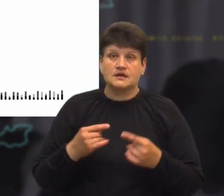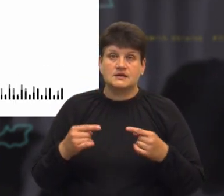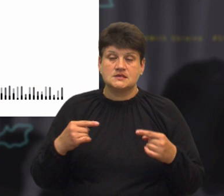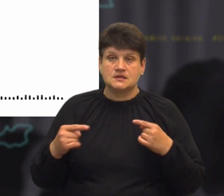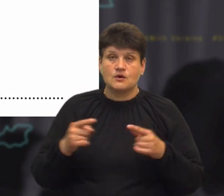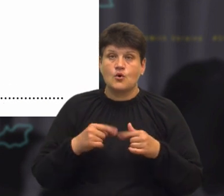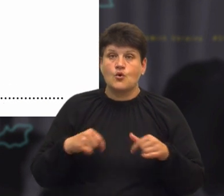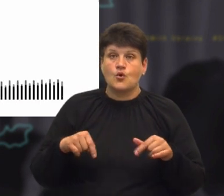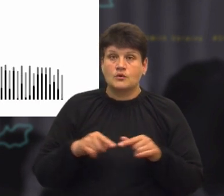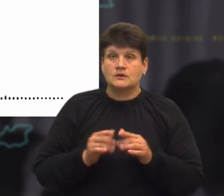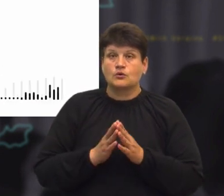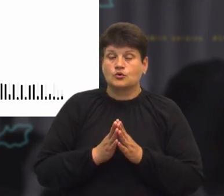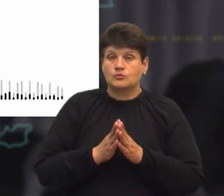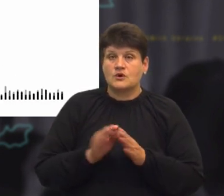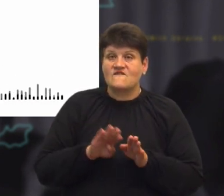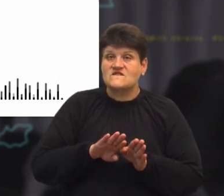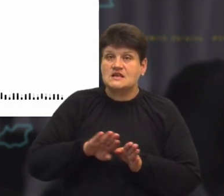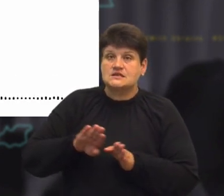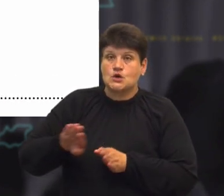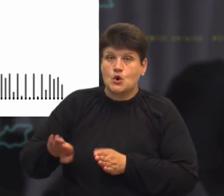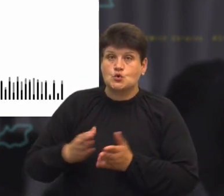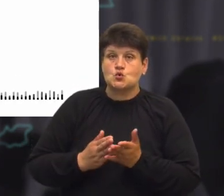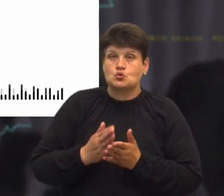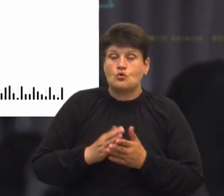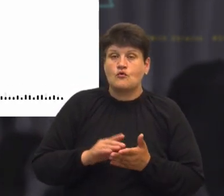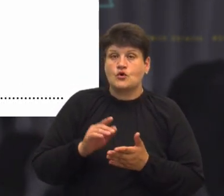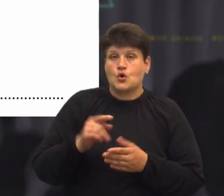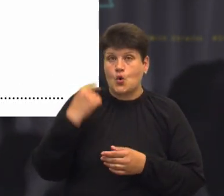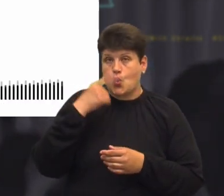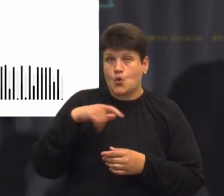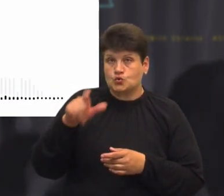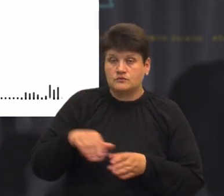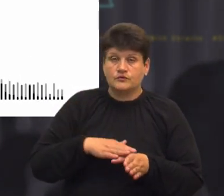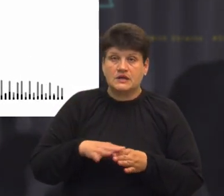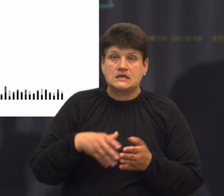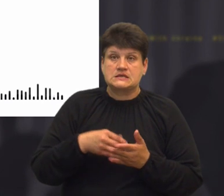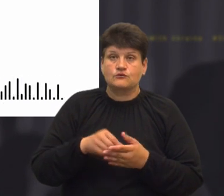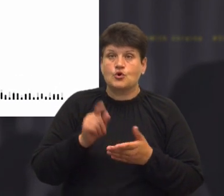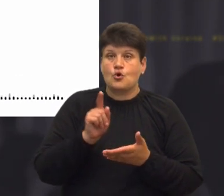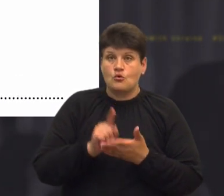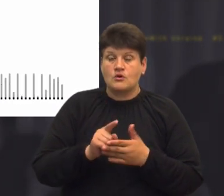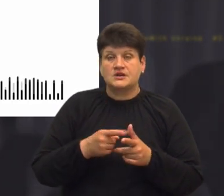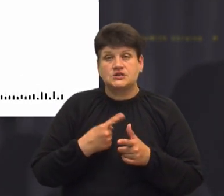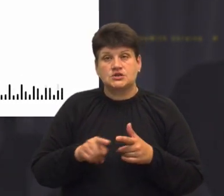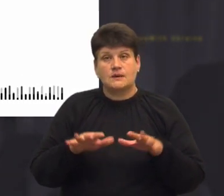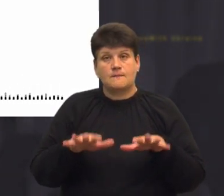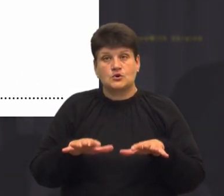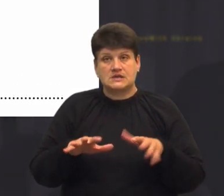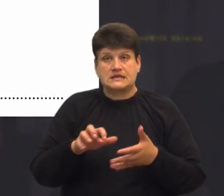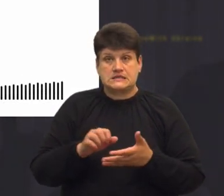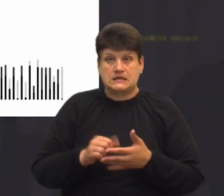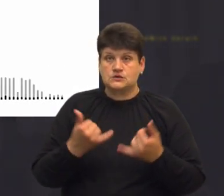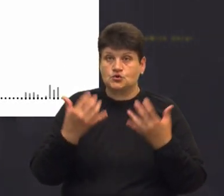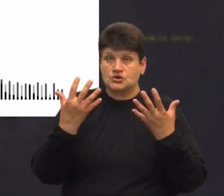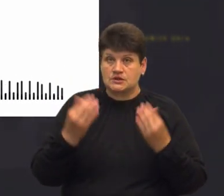завжди здається з питанням про відсторонення службової особи за виконання своїх постанових обов'язків або від посади, залежно, скільки вони займають. На сьогоднішній